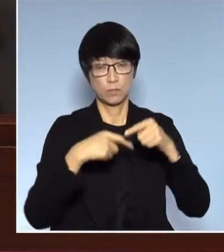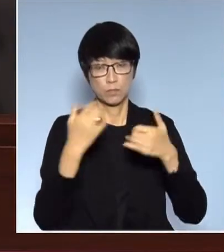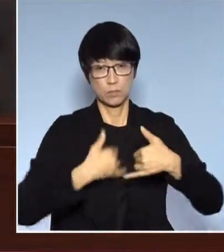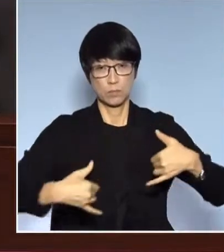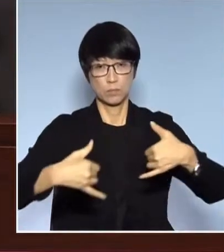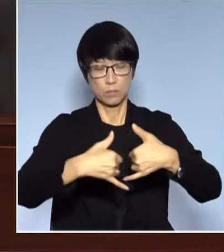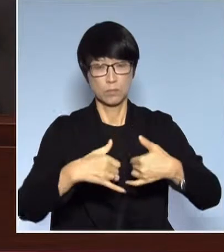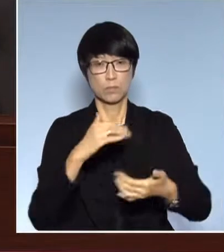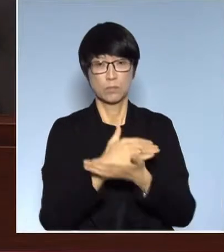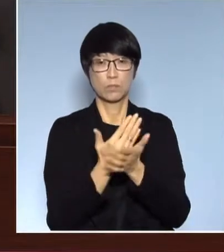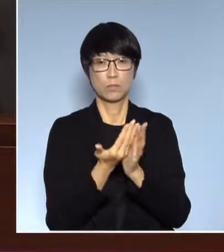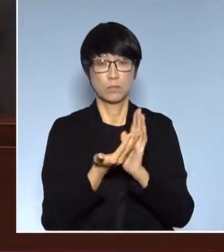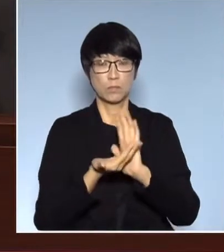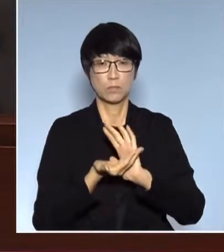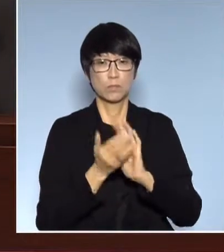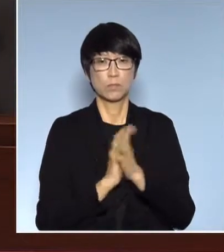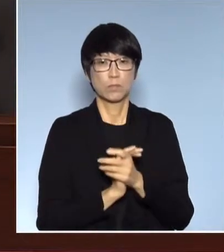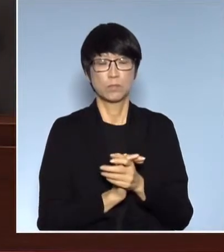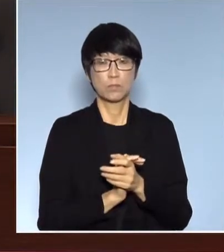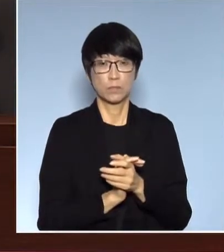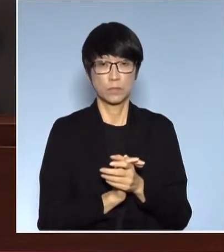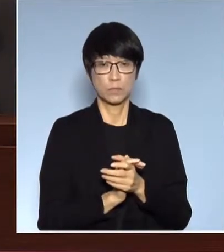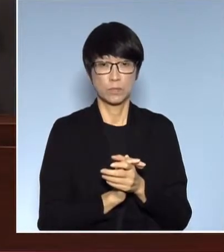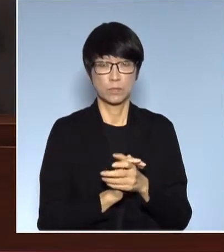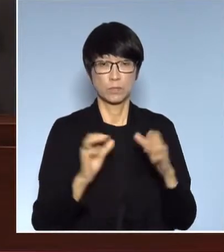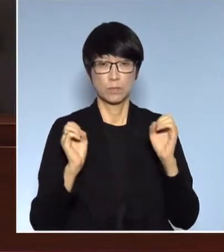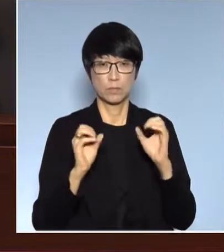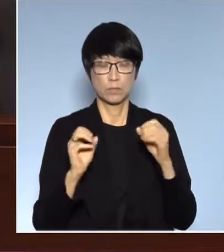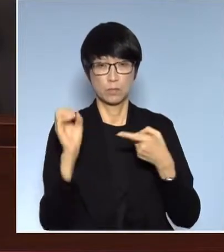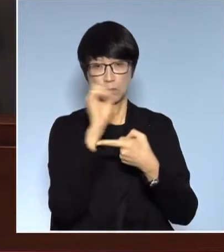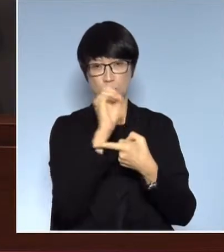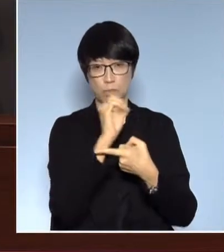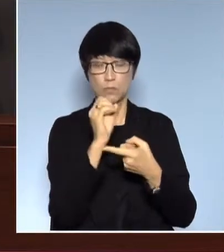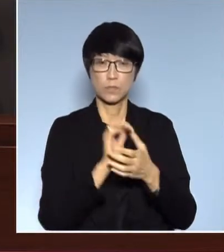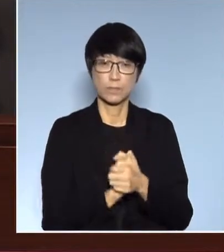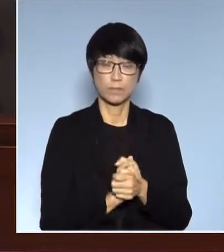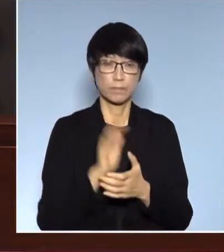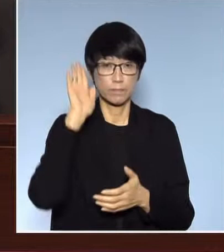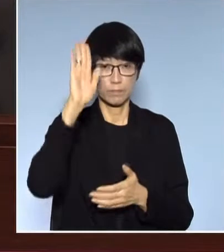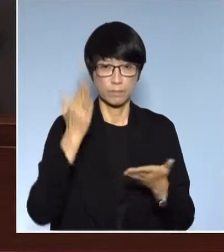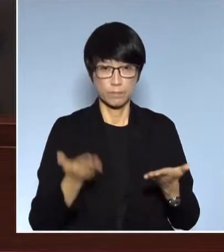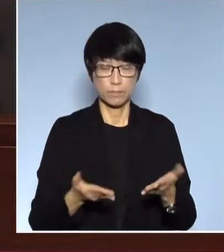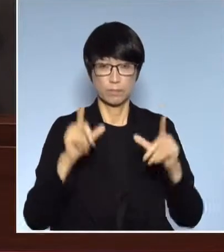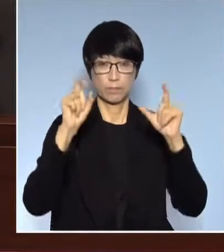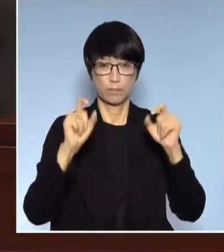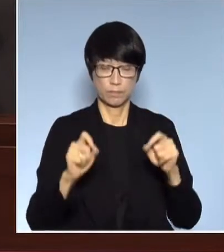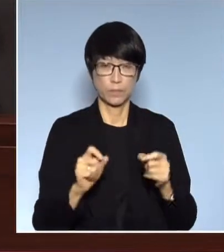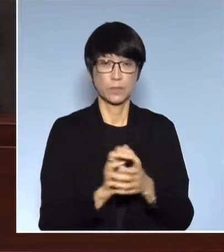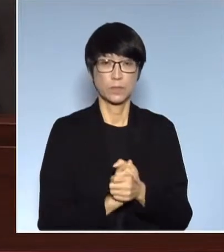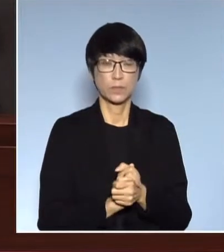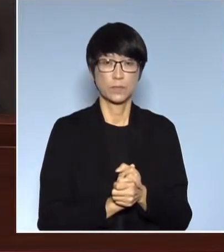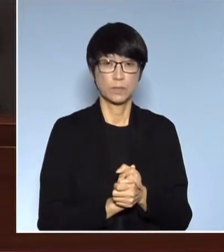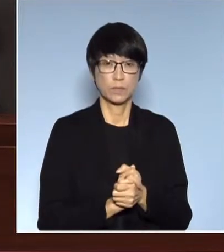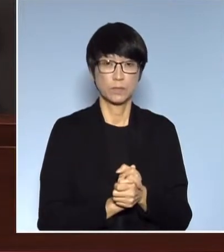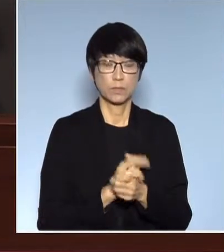一些不同的一些我們叫做研討會去討論這些事件那希望你今天可以解釋一下是吧那你好